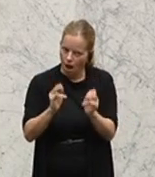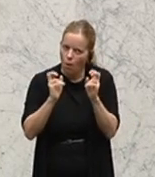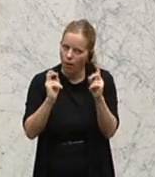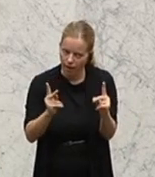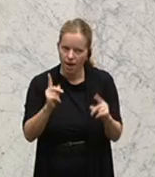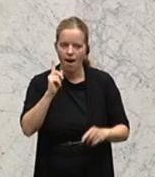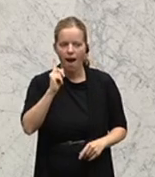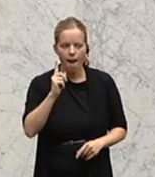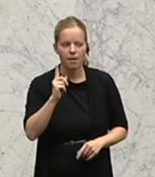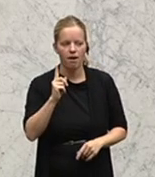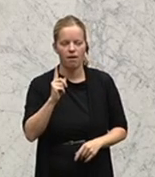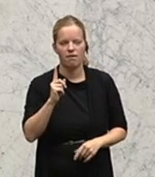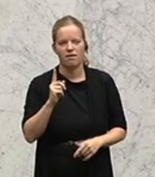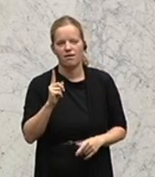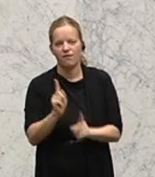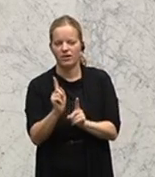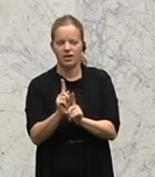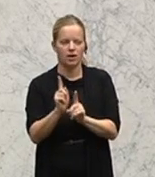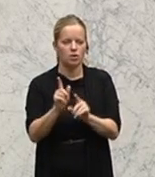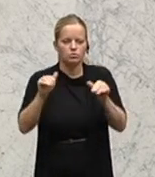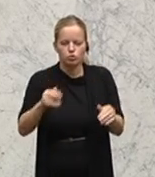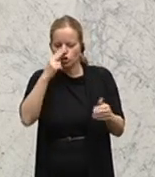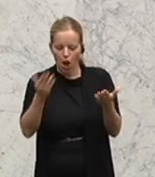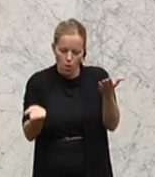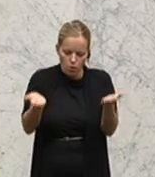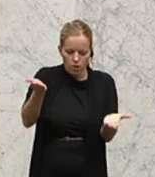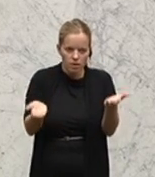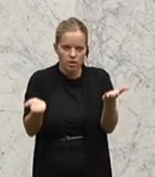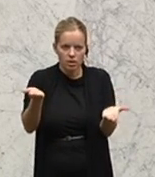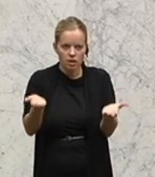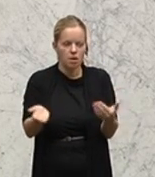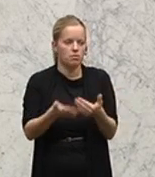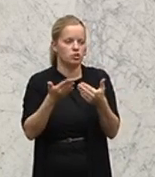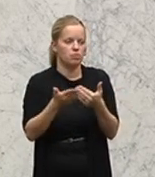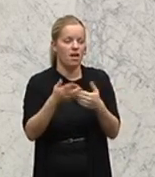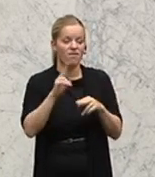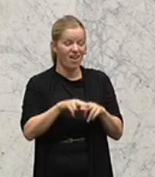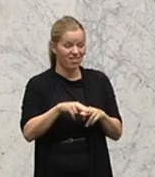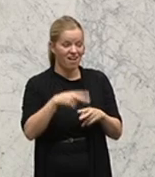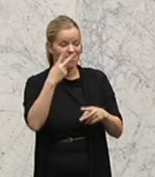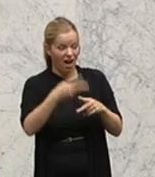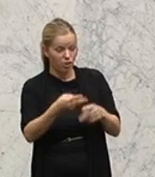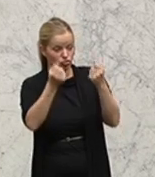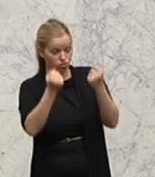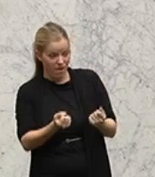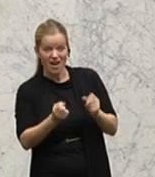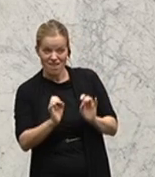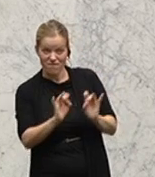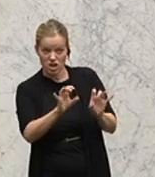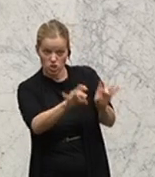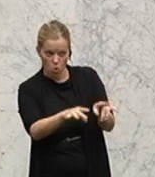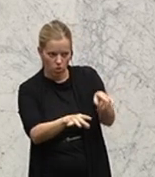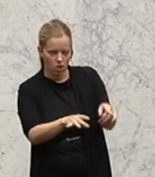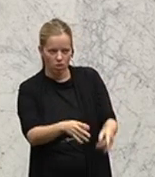Man muss aber das gegenrechnen zu anderen Dingen, wie zum Beispiel übersehene schwere Infekte. Und gerade im